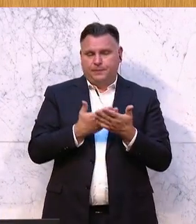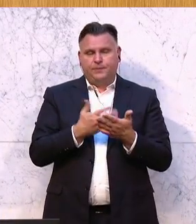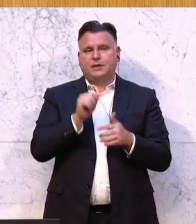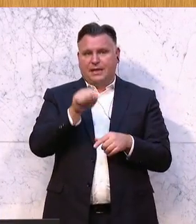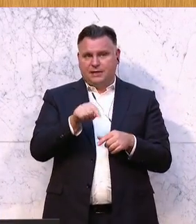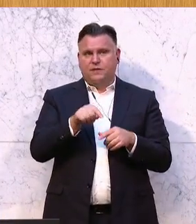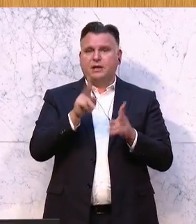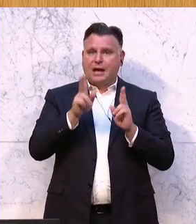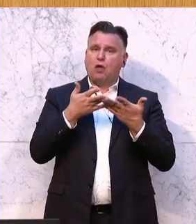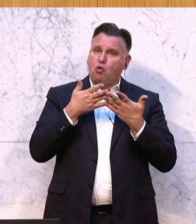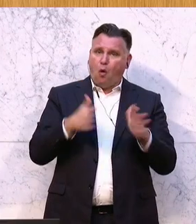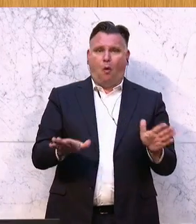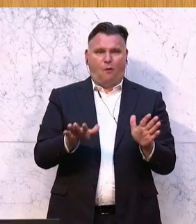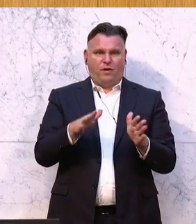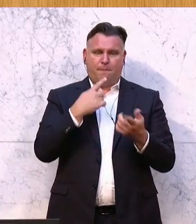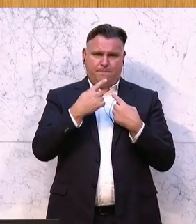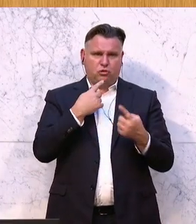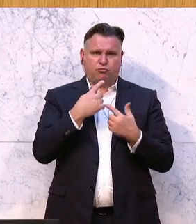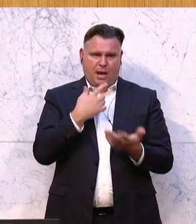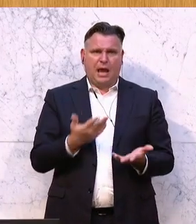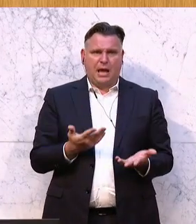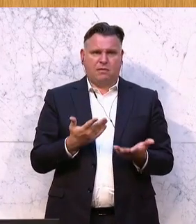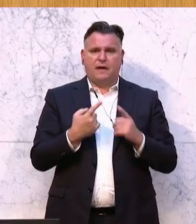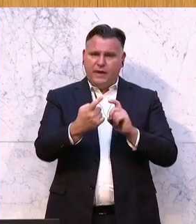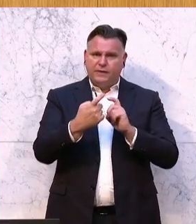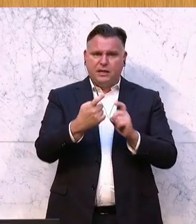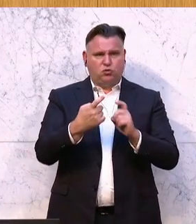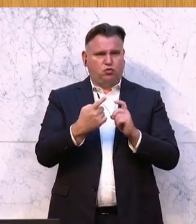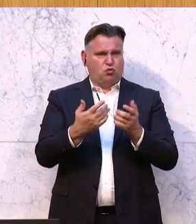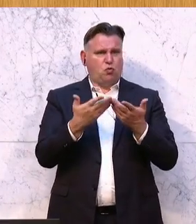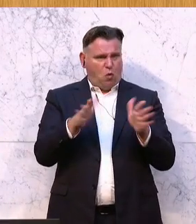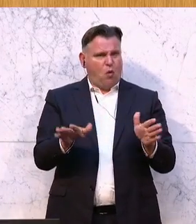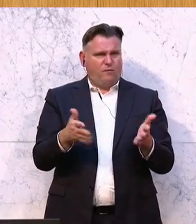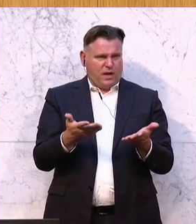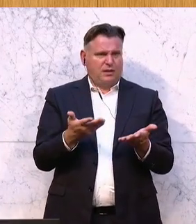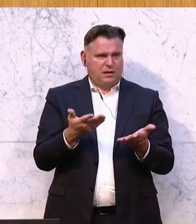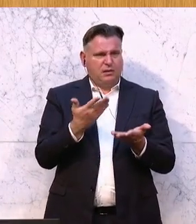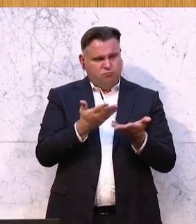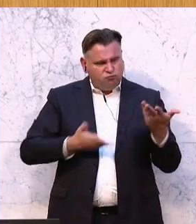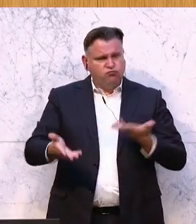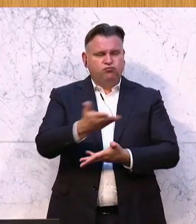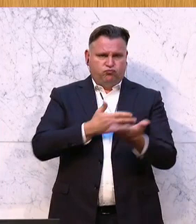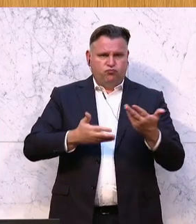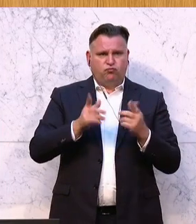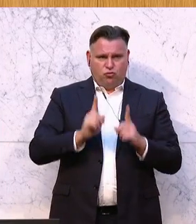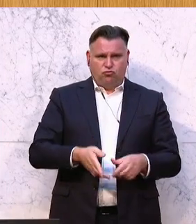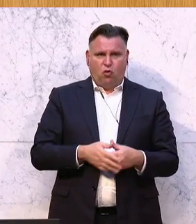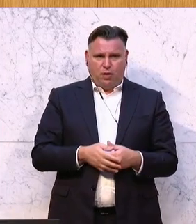Frage laut stellt und stellen muss und teilweise sogar auch gar nicht unberechtigt Anlass hat, sich diese Frage zu stellen,